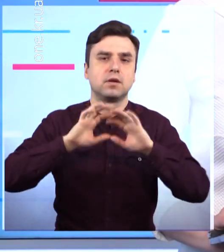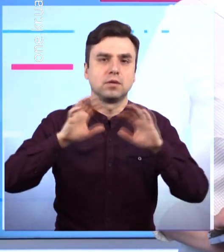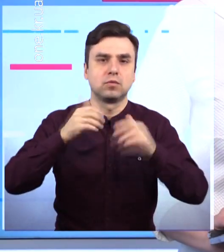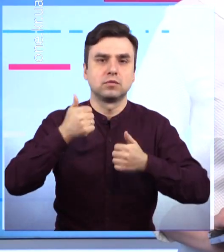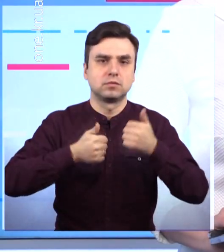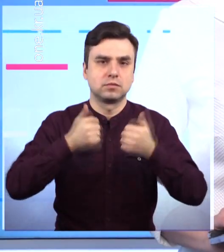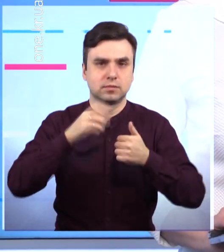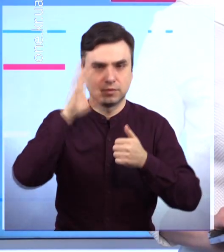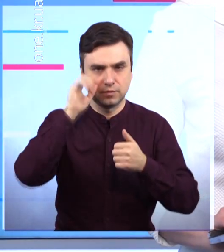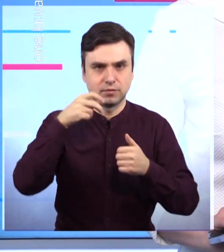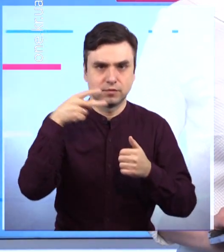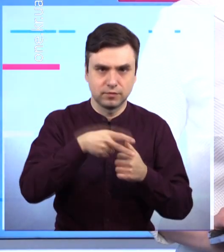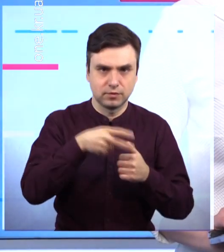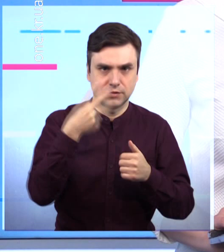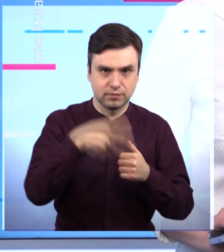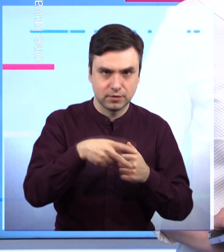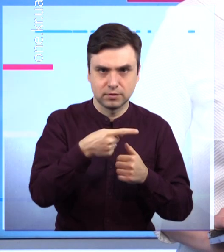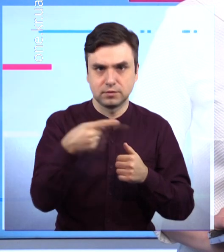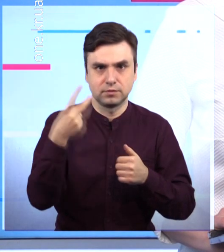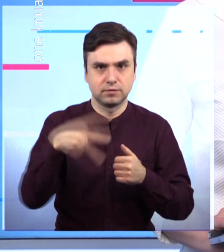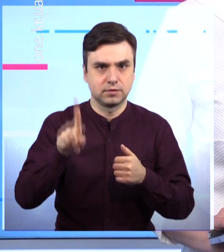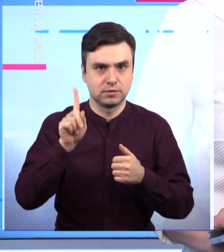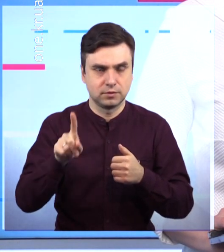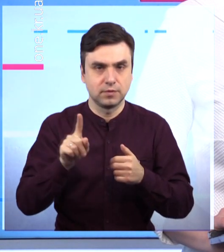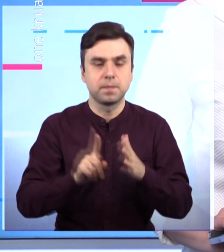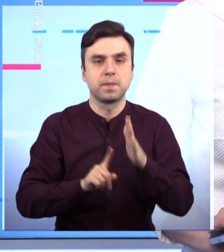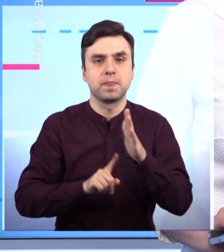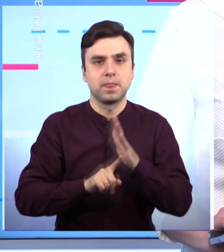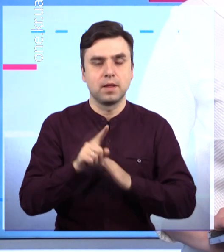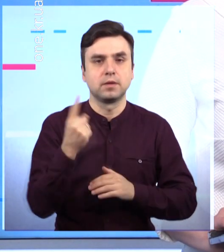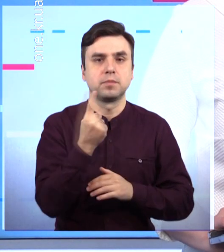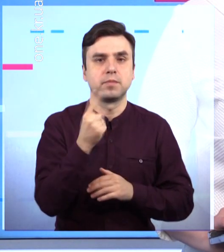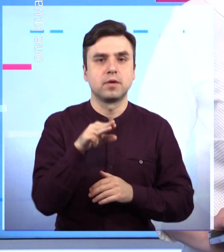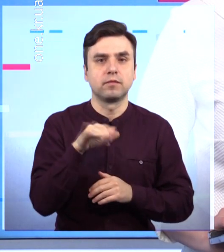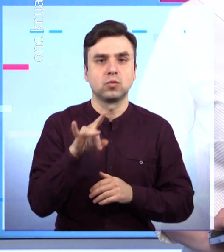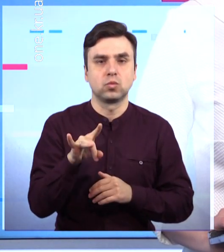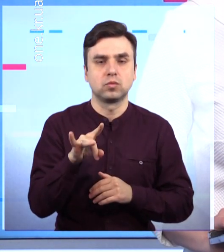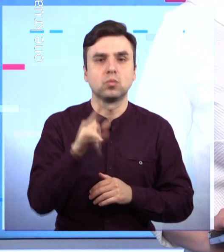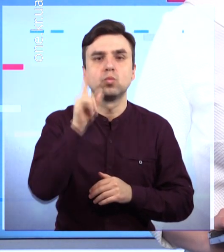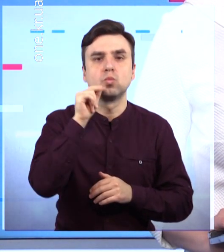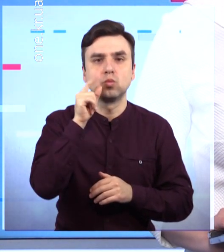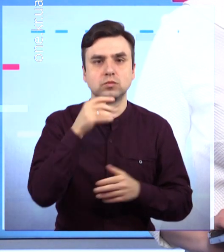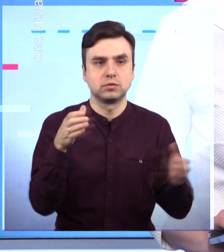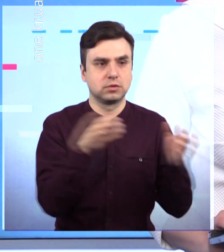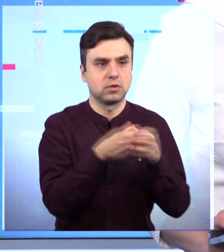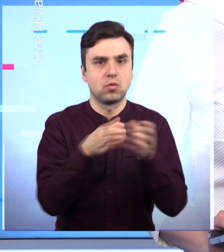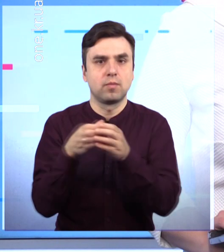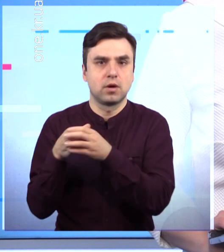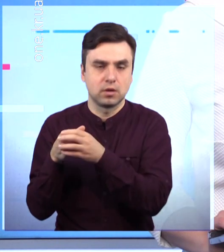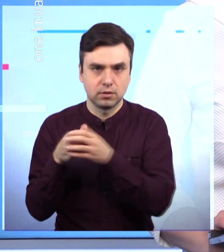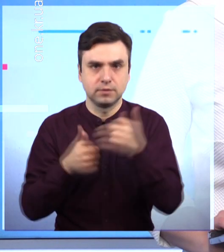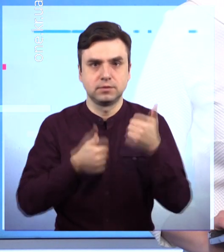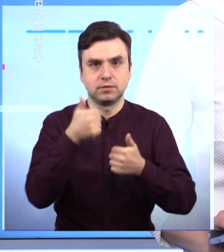Волейбольна ліга Кривбасу 2021. 6 березня у місті стартував перший тур першого етапу змагань серед чоловіків.